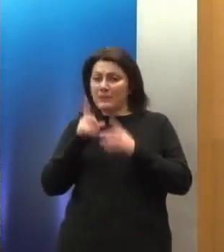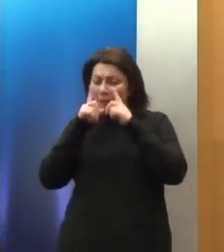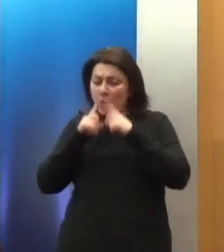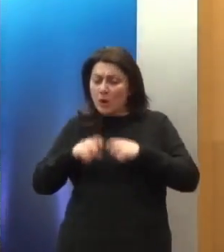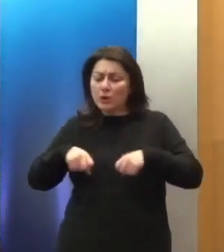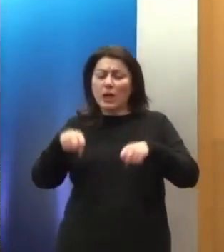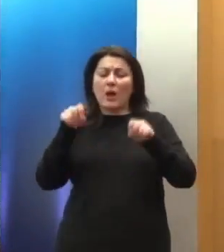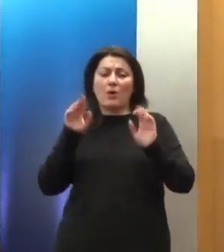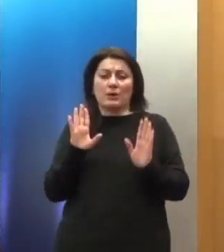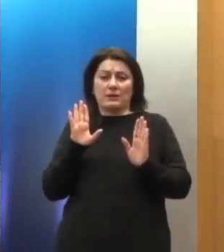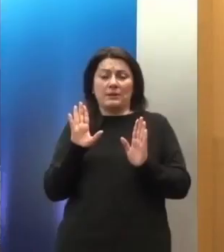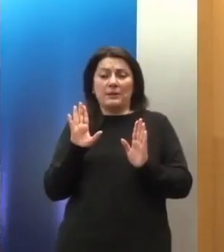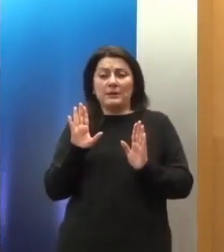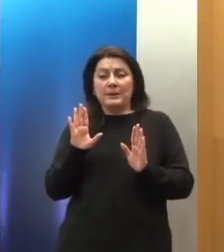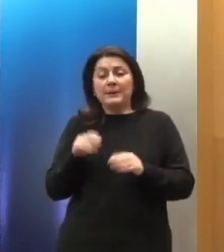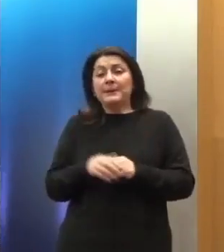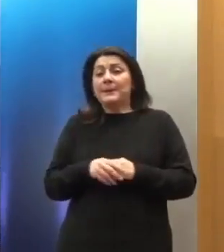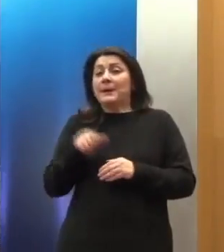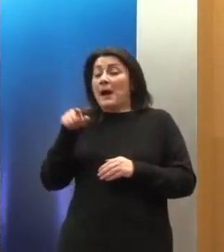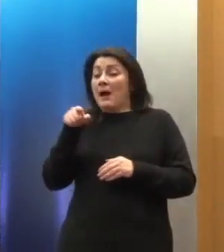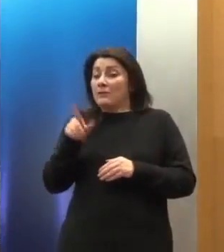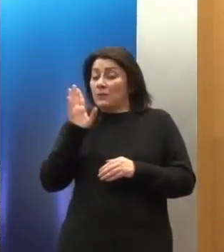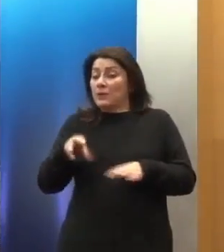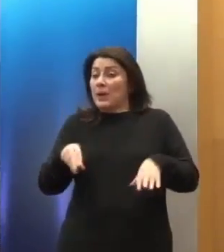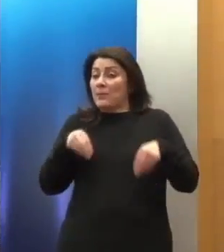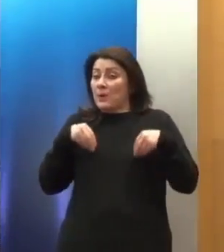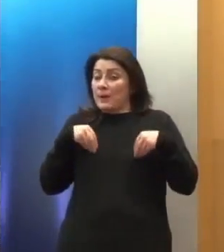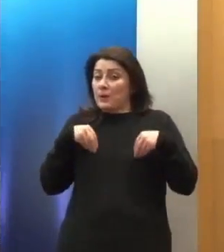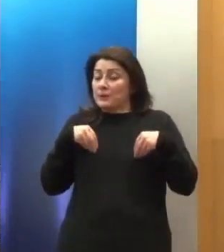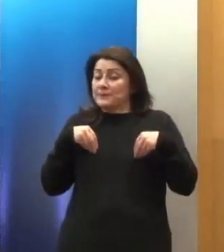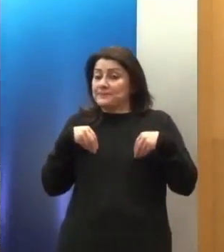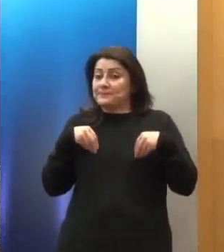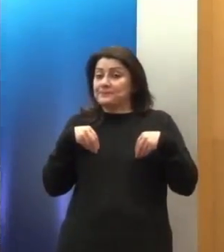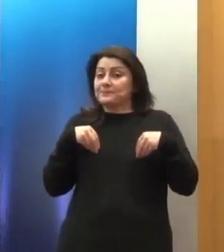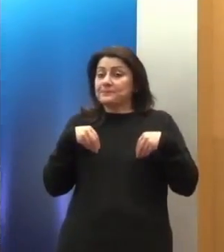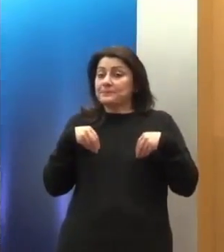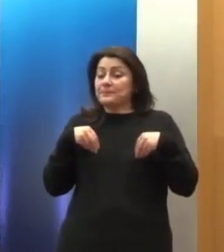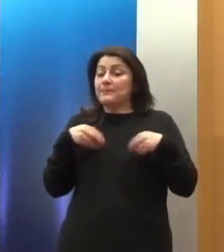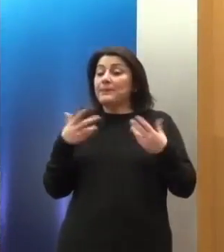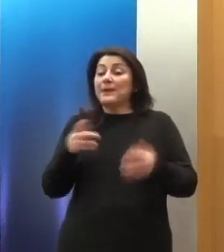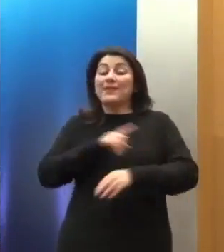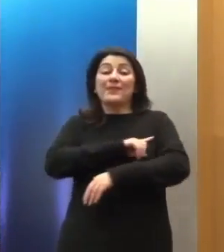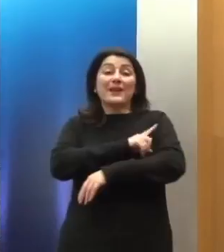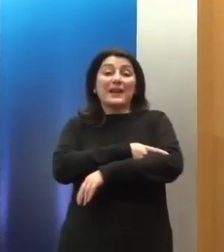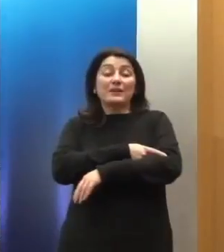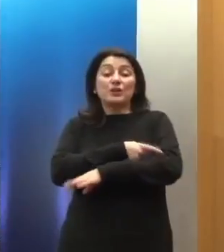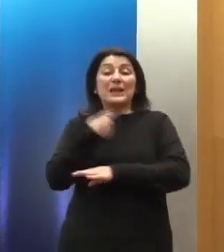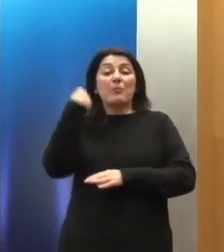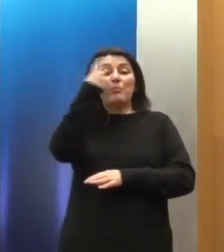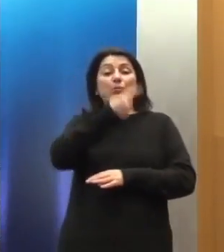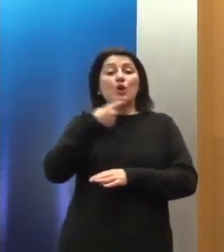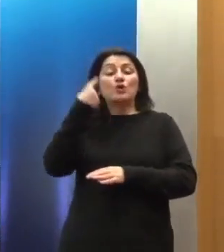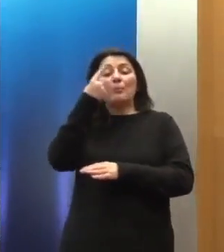με το οποίο μπορούν να αποδέχονται τη δυνατότητα ατομικής